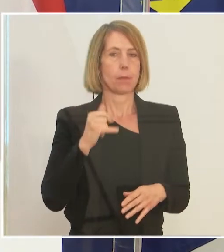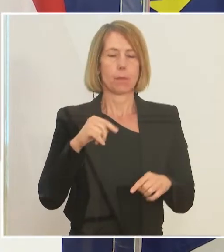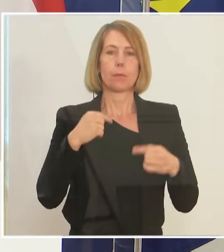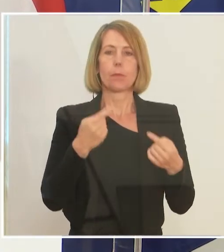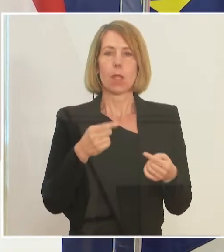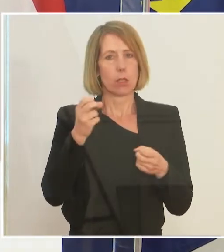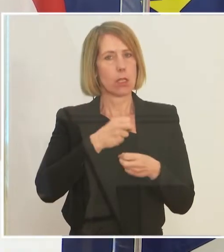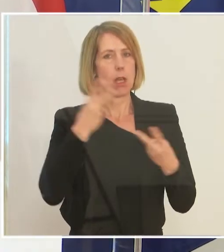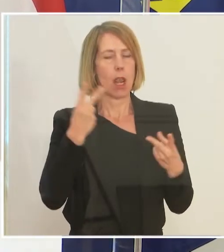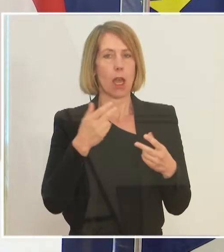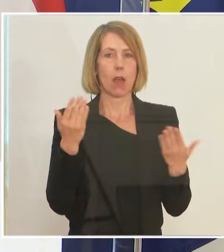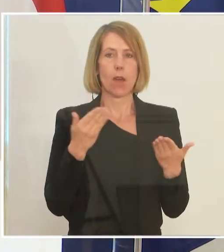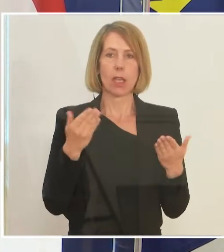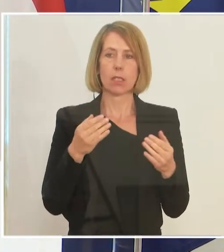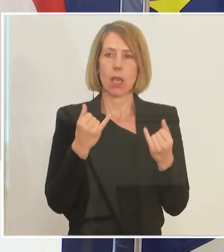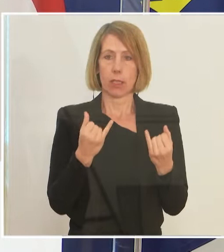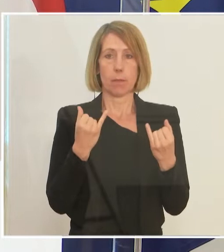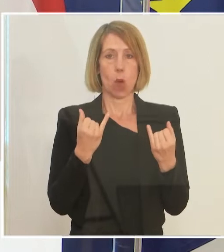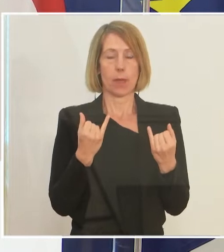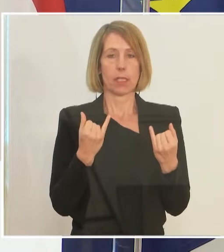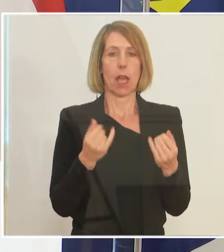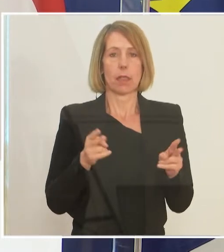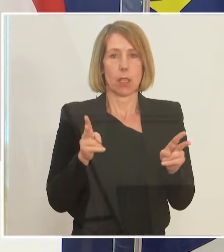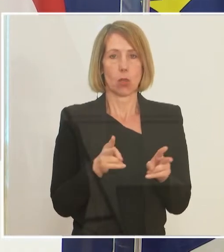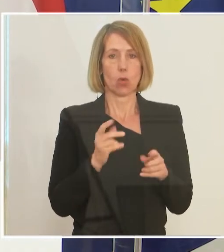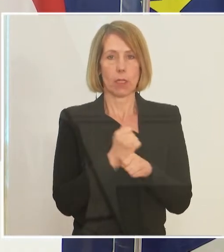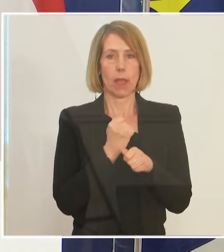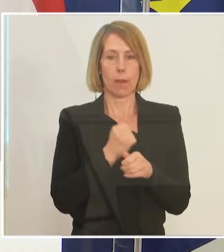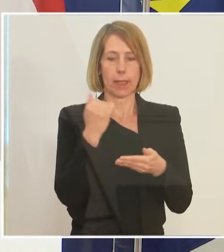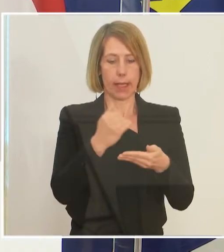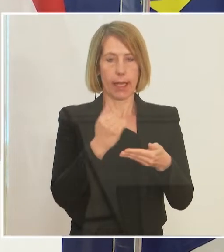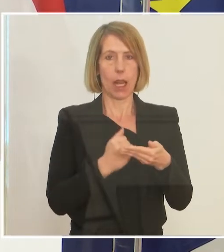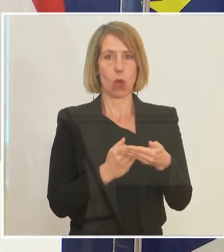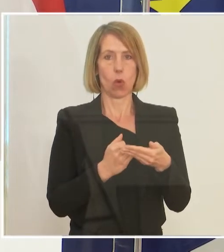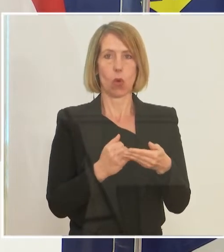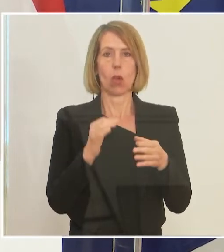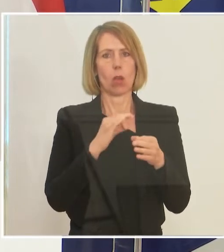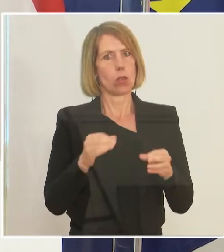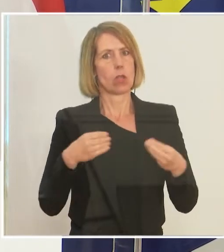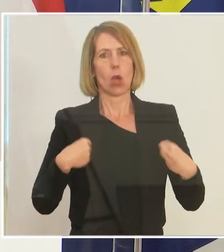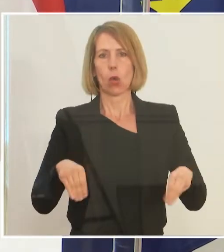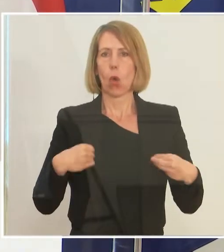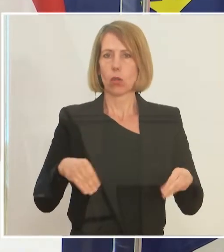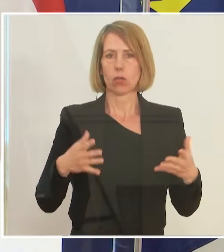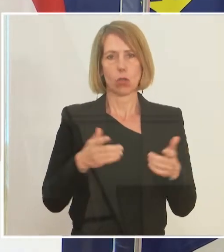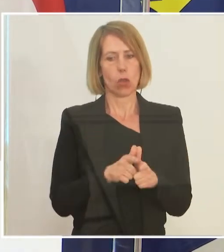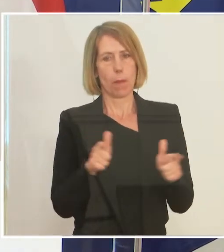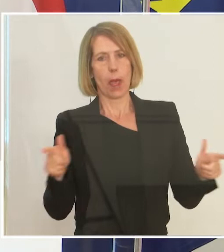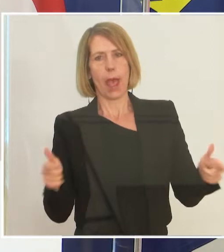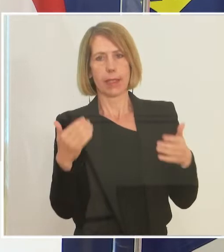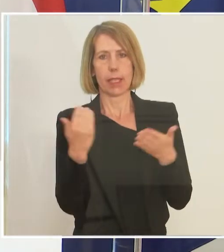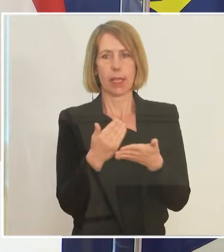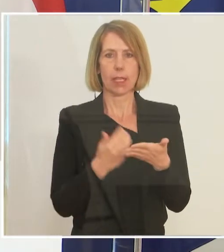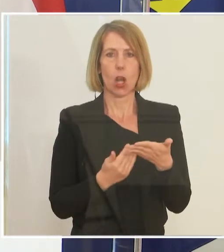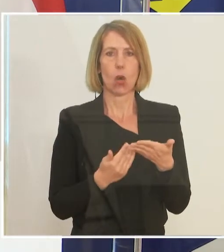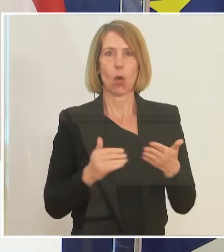klar, dass die derzeitige Kurzarbeitsregelung, die sehr großzügige, sehr breite Regelung in